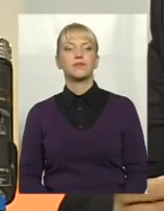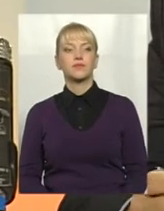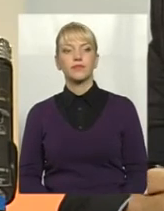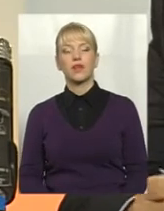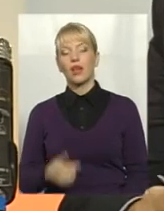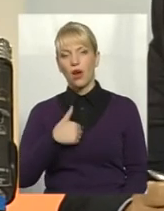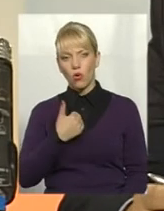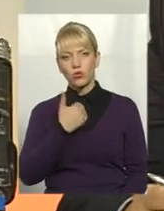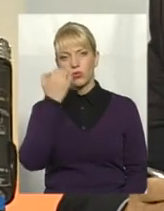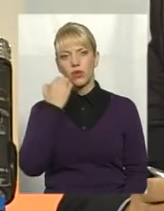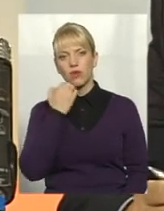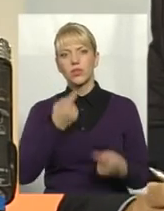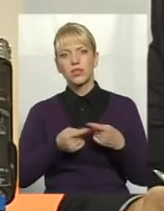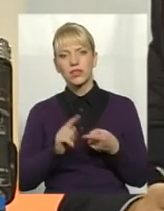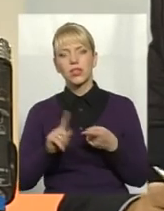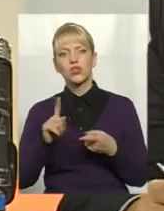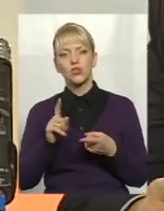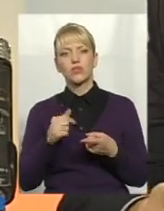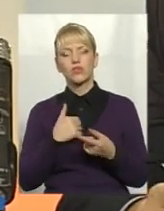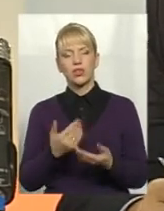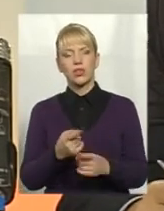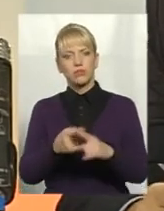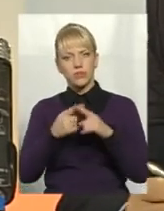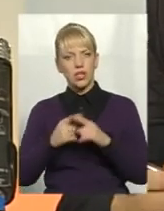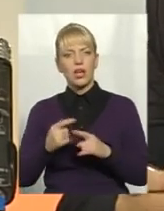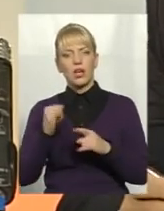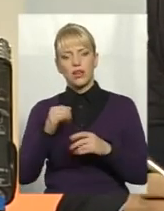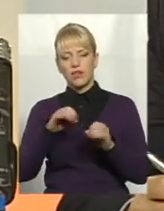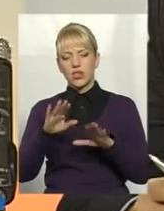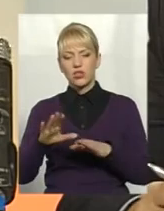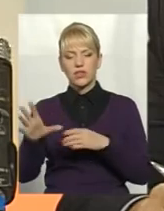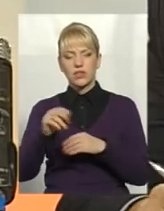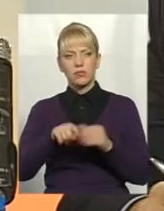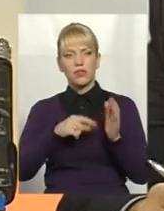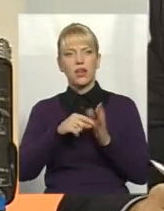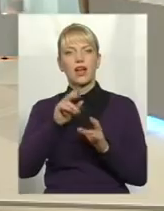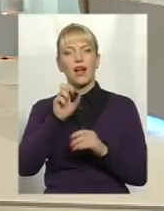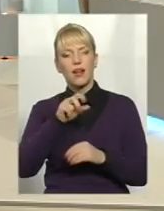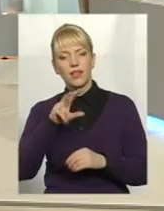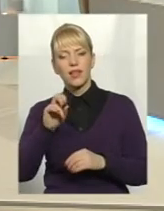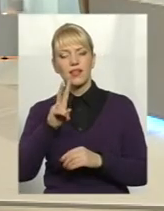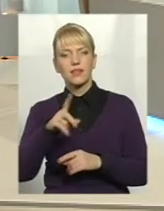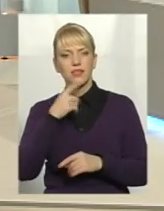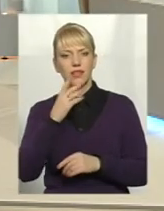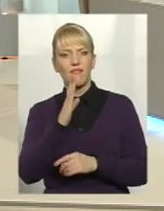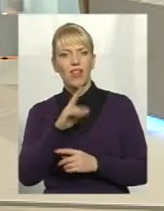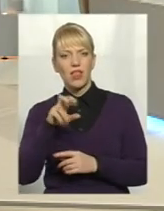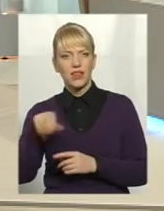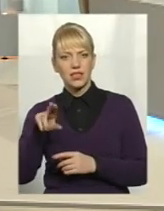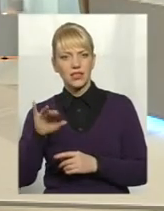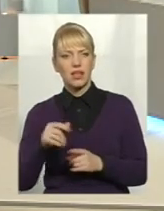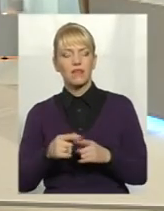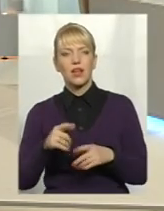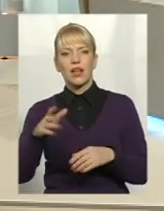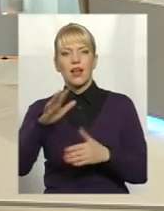йдуть на зустріч і вирішують ці питання. Але, як сказав Владислав, а далі така